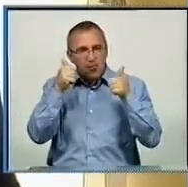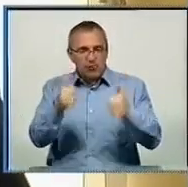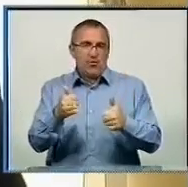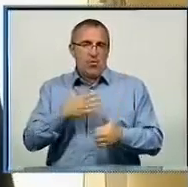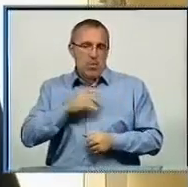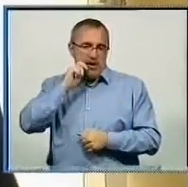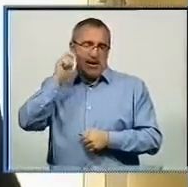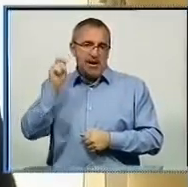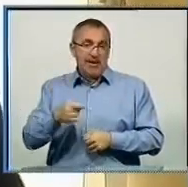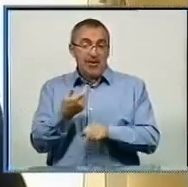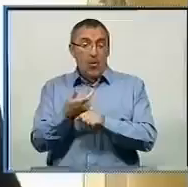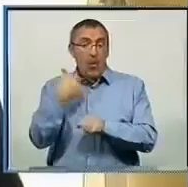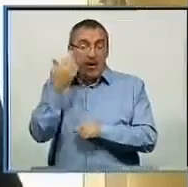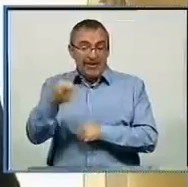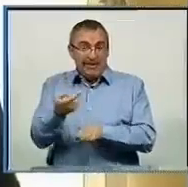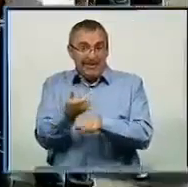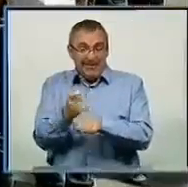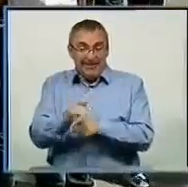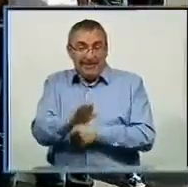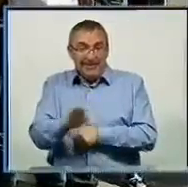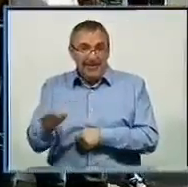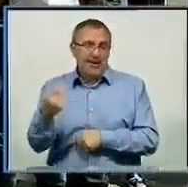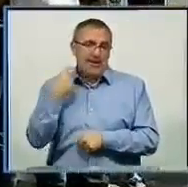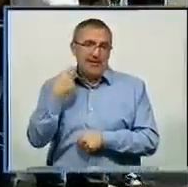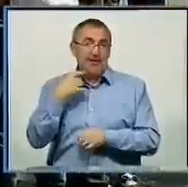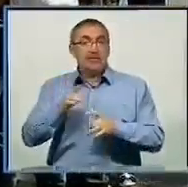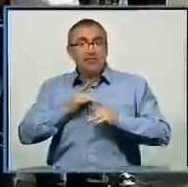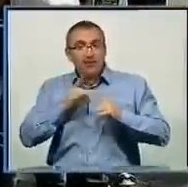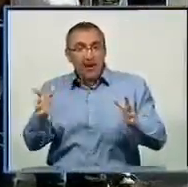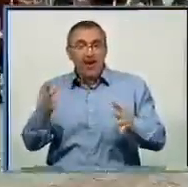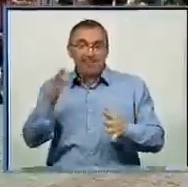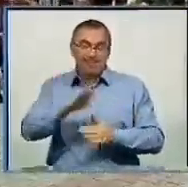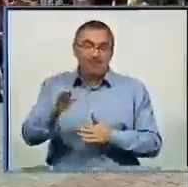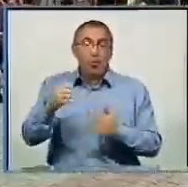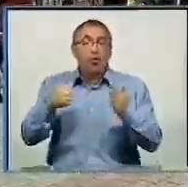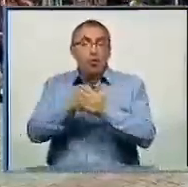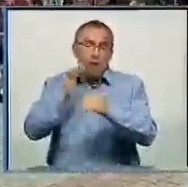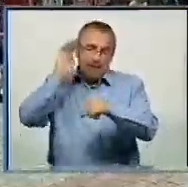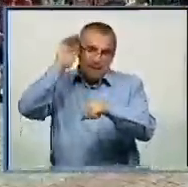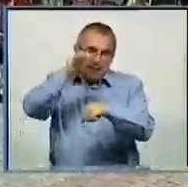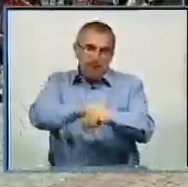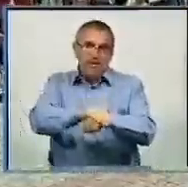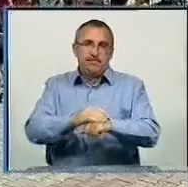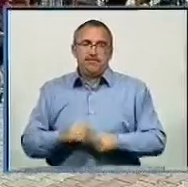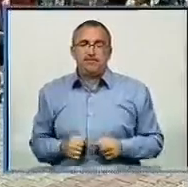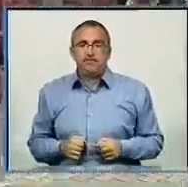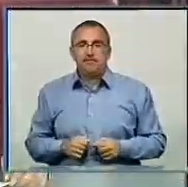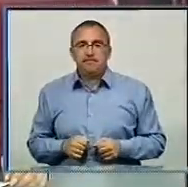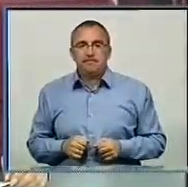країні, коли такі діти є на Кіровоградщині. Святкували діти до самого вечора. Інна Примак, Анатолій Басистий. День за днем.